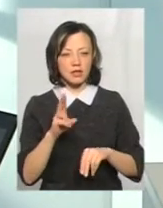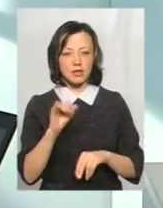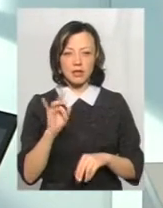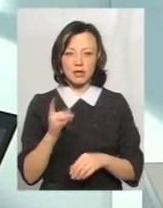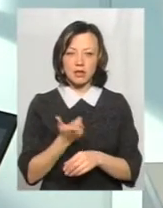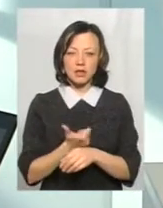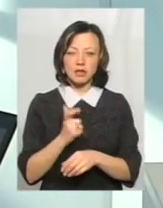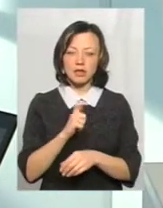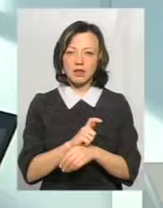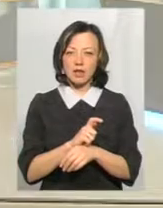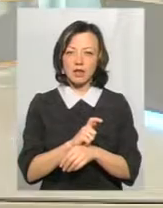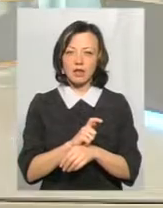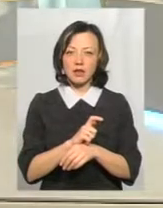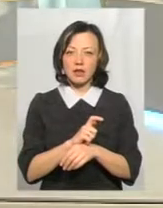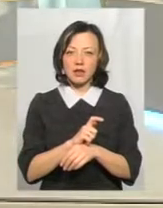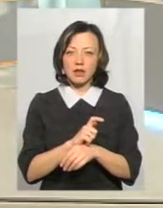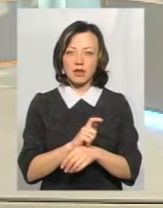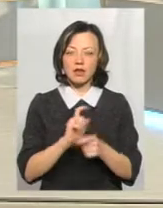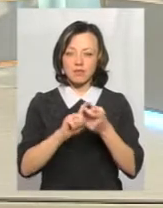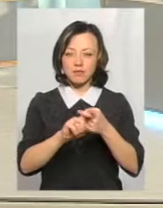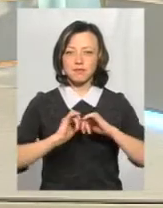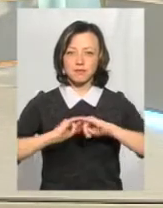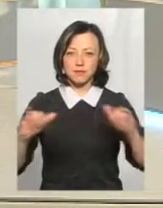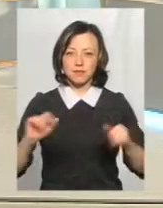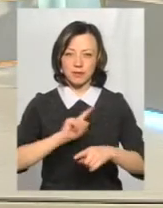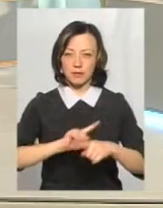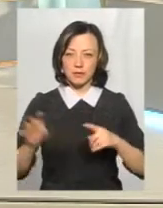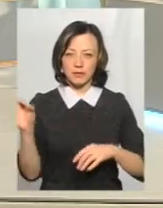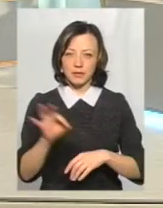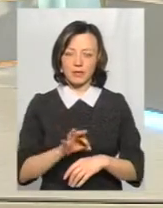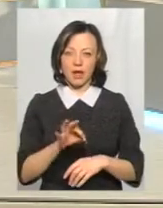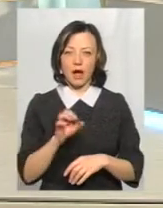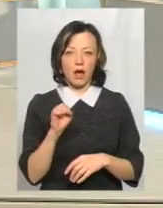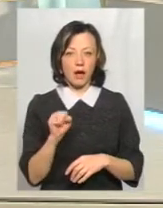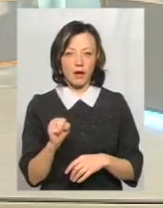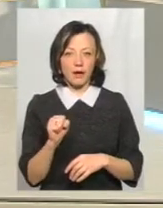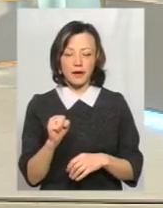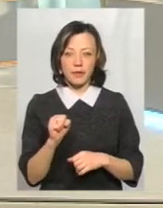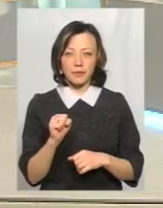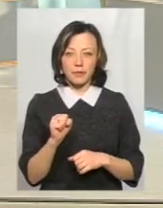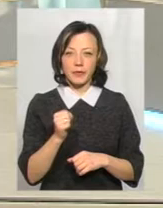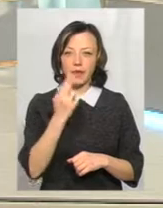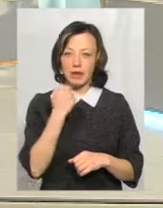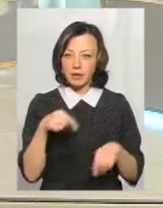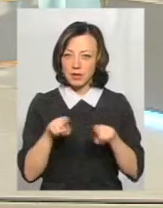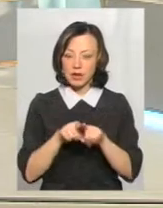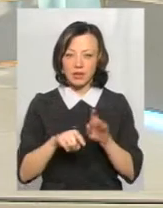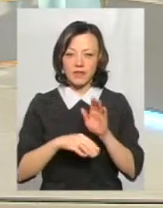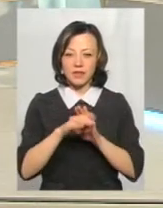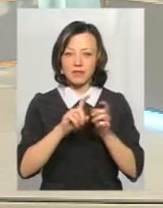найконтагіозніше захворювання, яке взагалі існує серед інфіційних хвороб. А грип – теж дуже